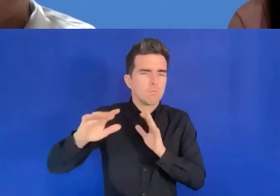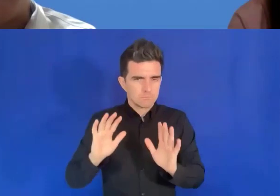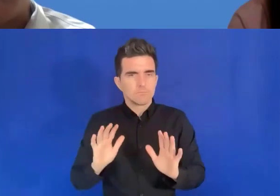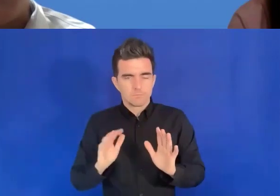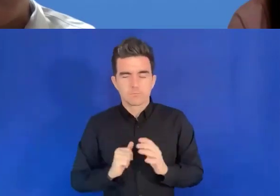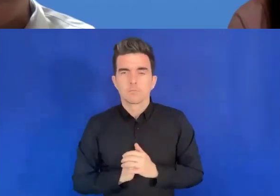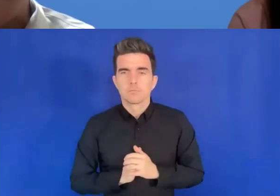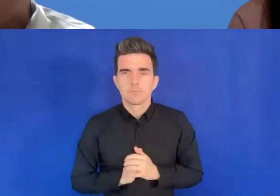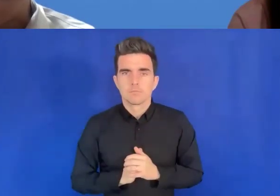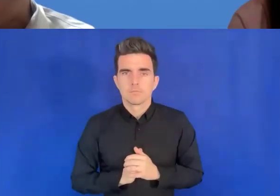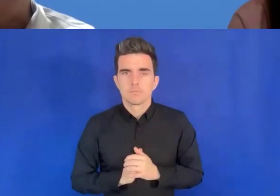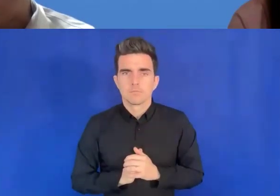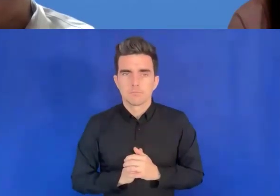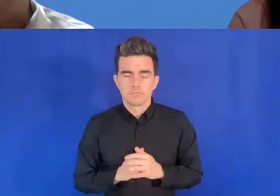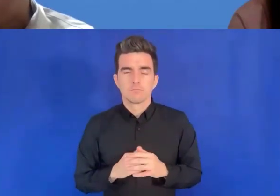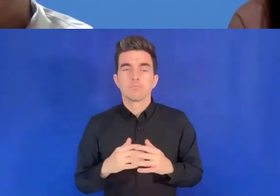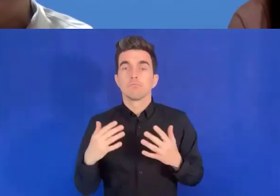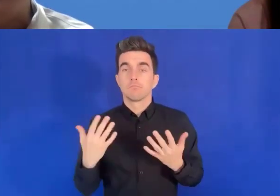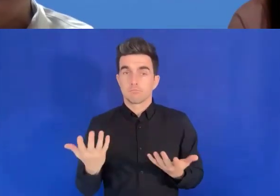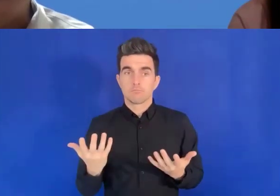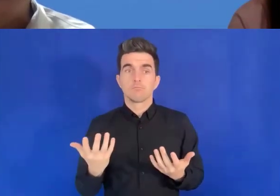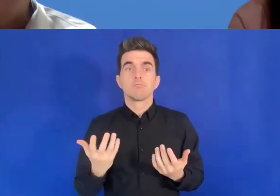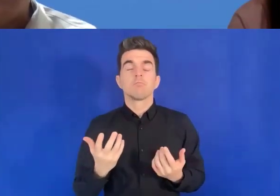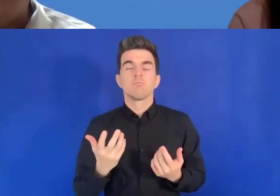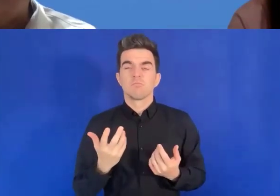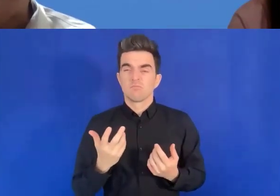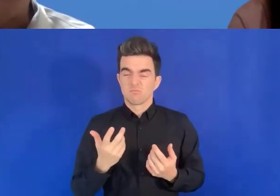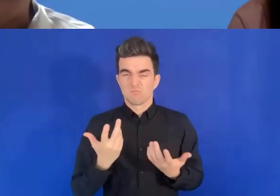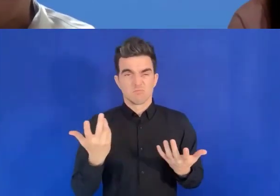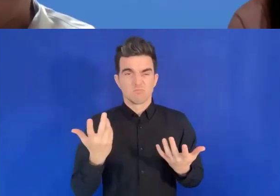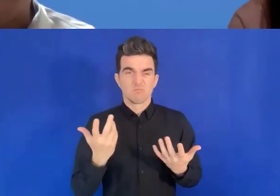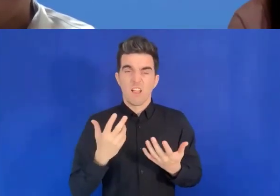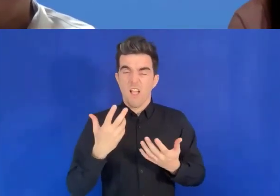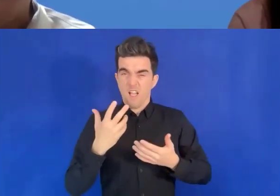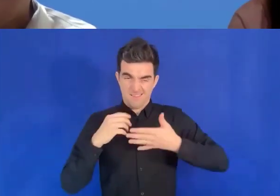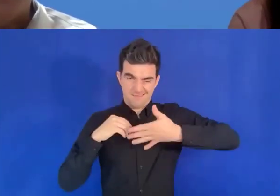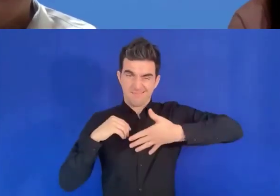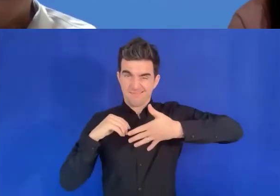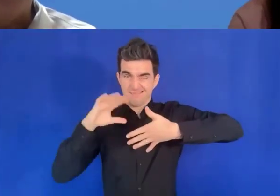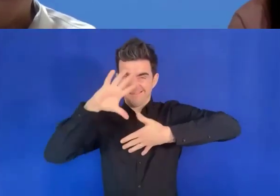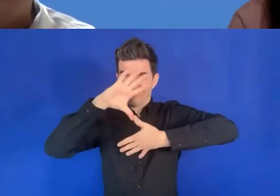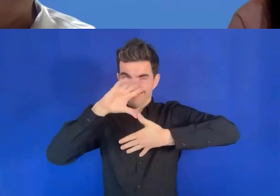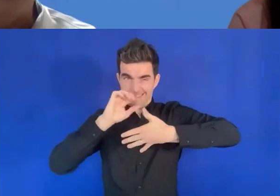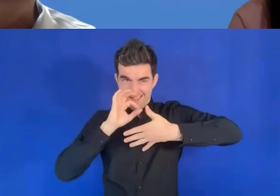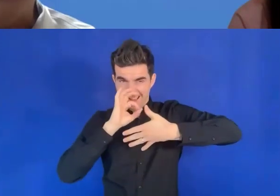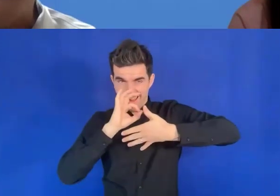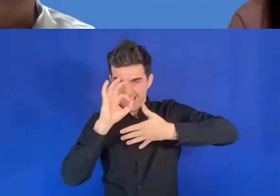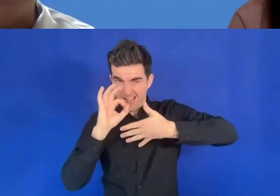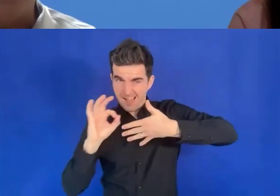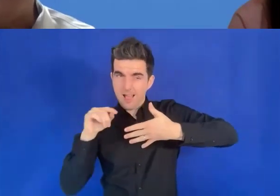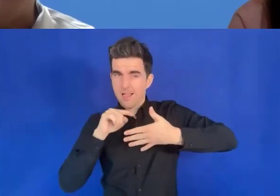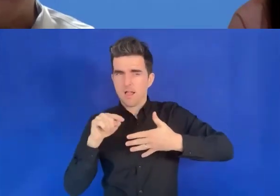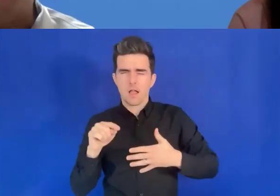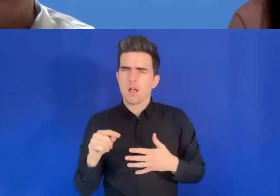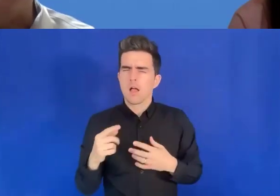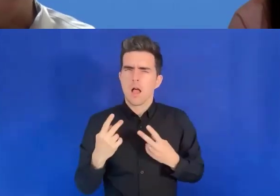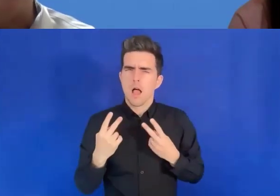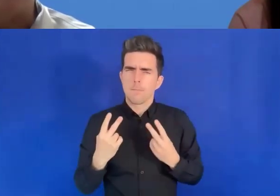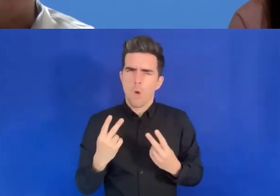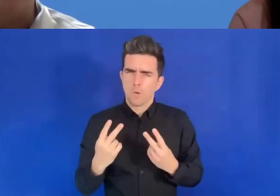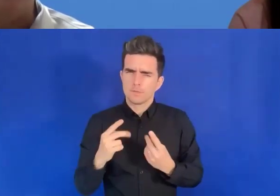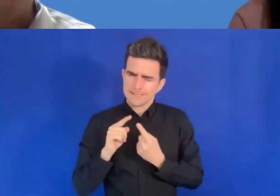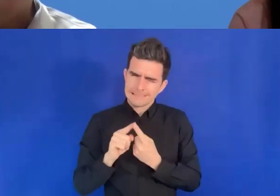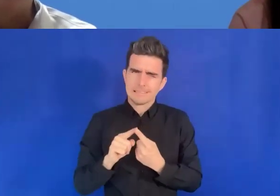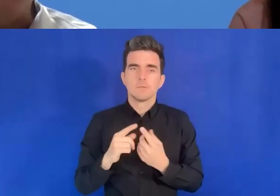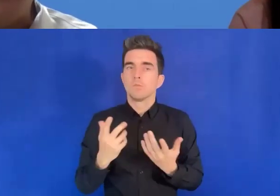Ce qui est plus important, c'est que tous ces tableaux de bord sont développés sur la base